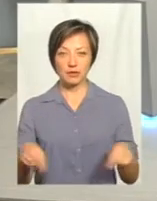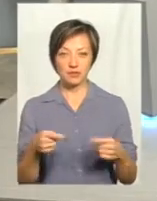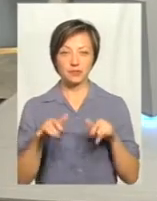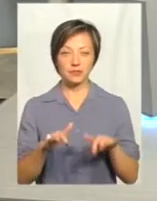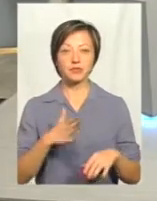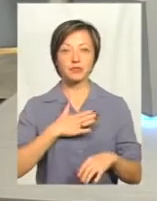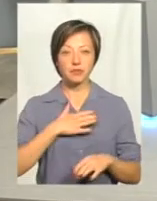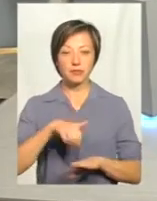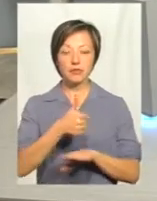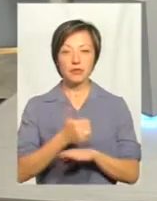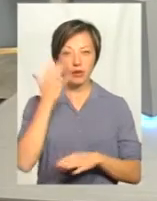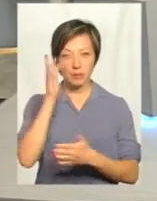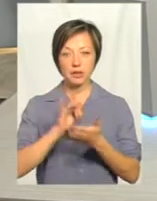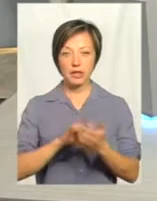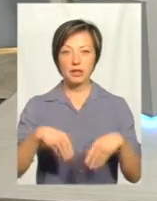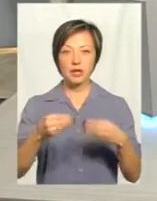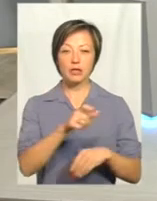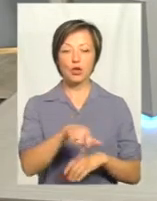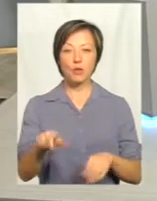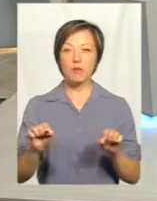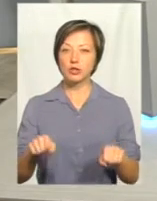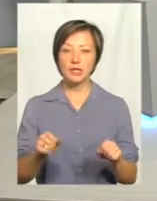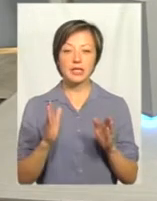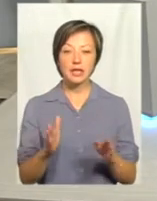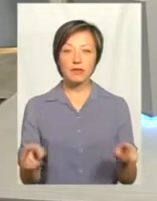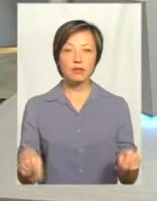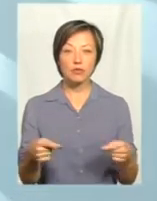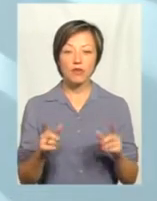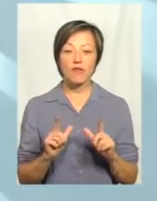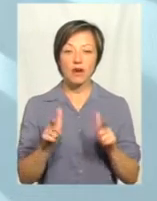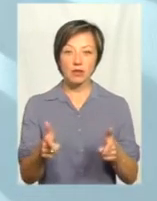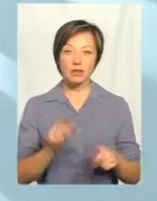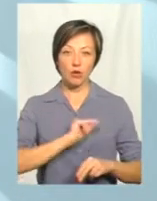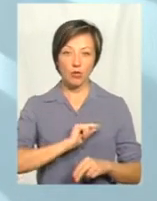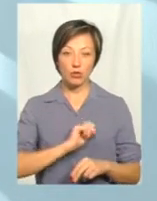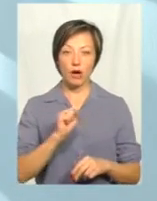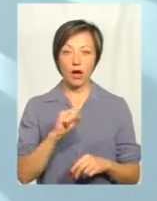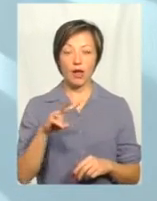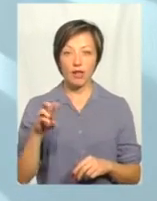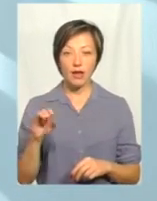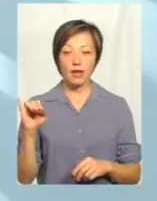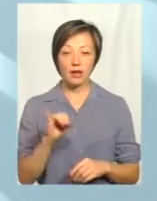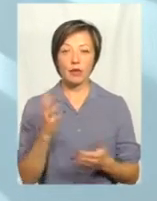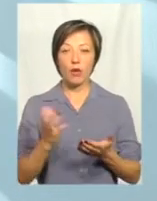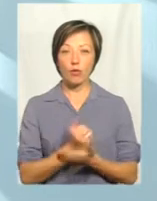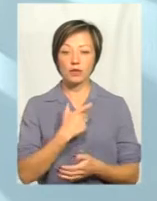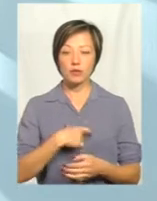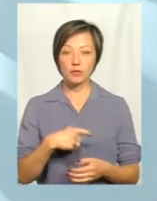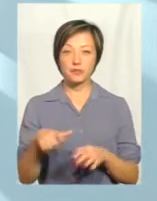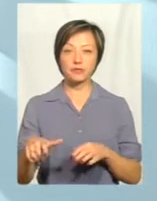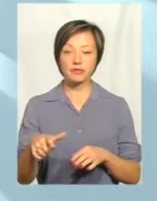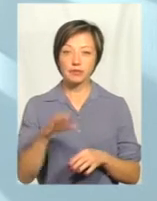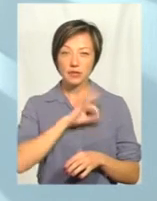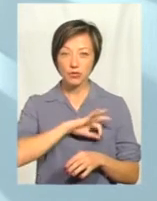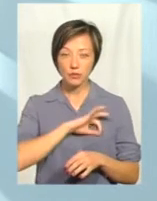що наша основна мета – це дати людям можливість не тільки влаштуватися ефективно десь на роботу, а щоб вони знаходили самі собі примінення,